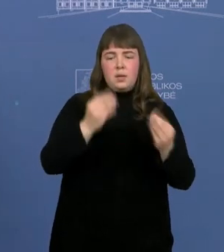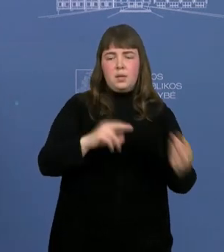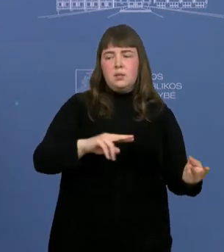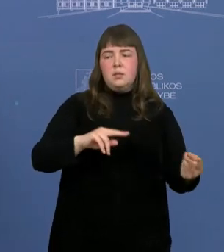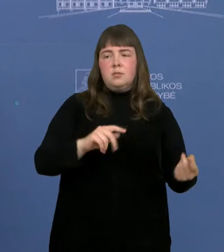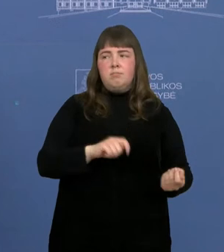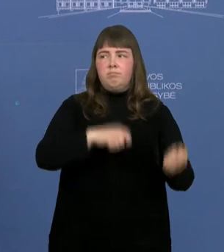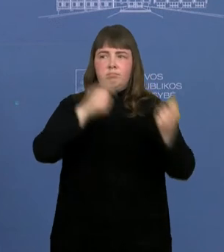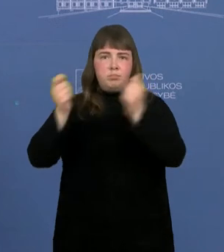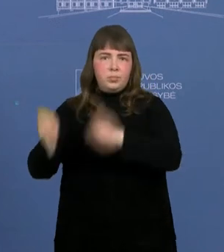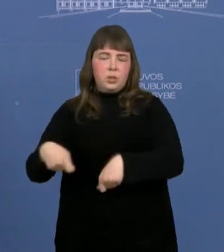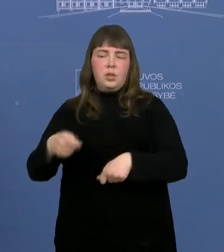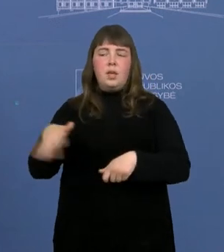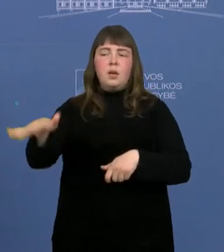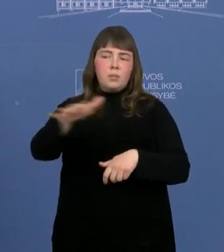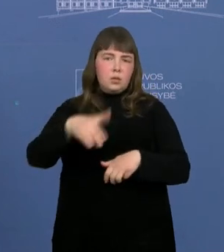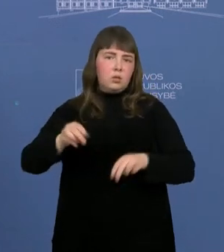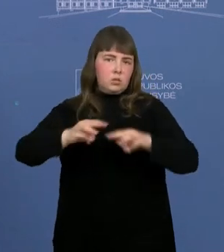seimo sprendimų.